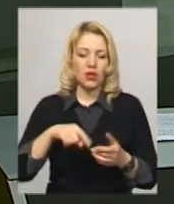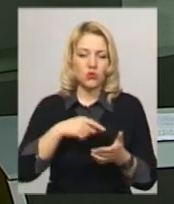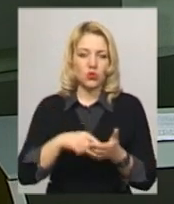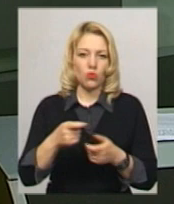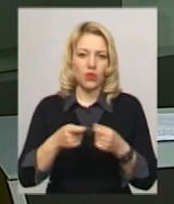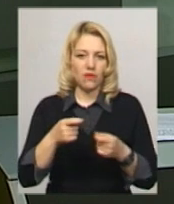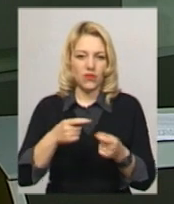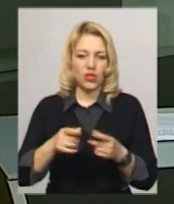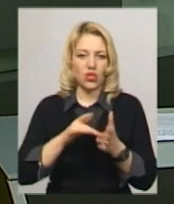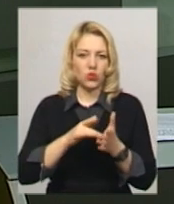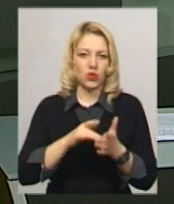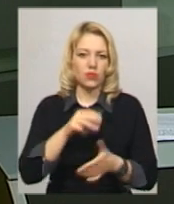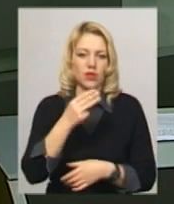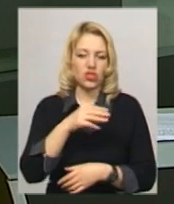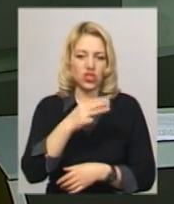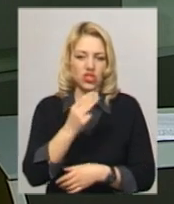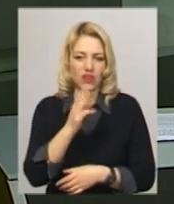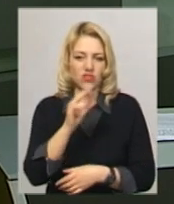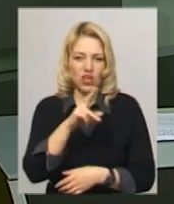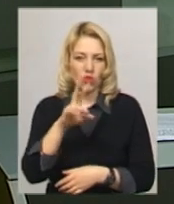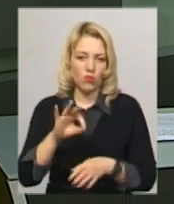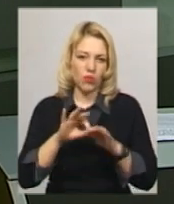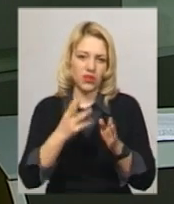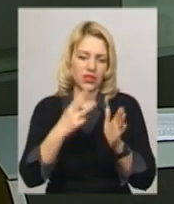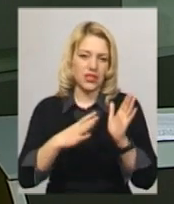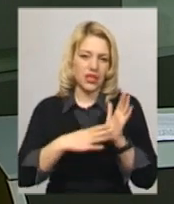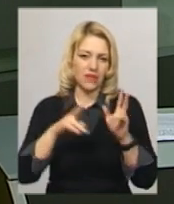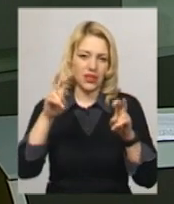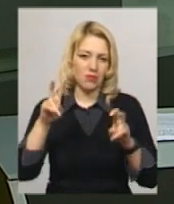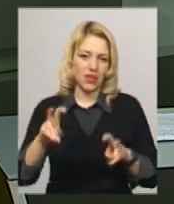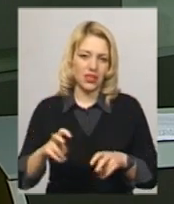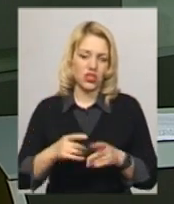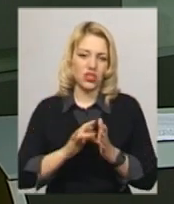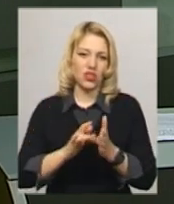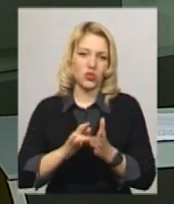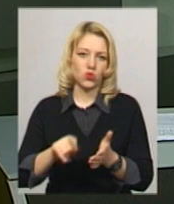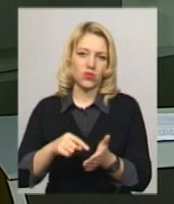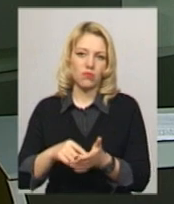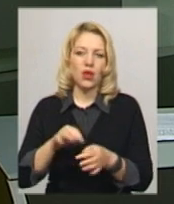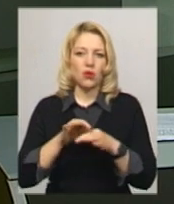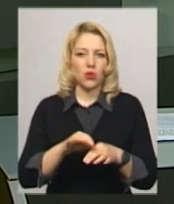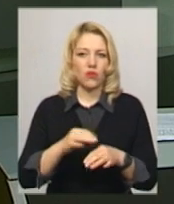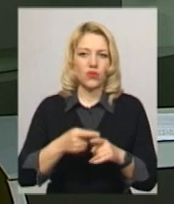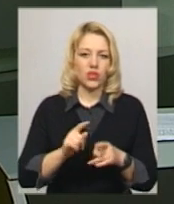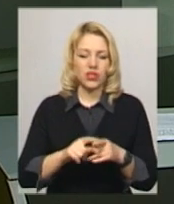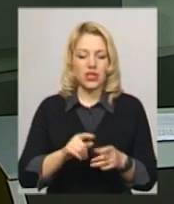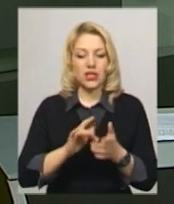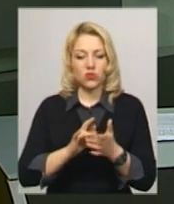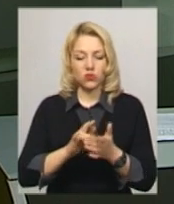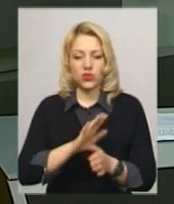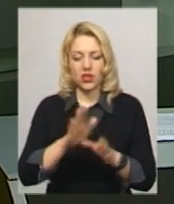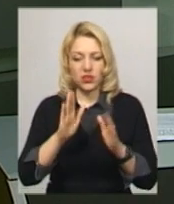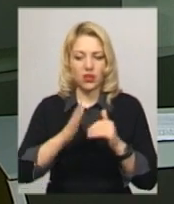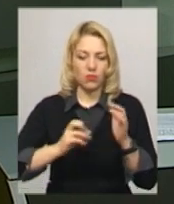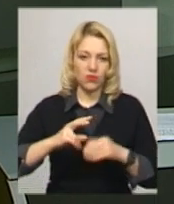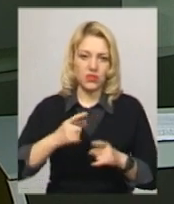культури та туризму Світлани Шевченко, провели 39 тематичних екскурсій містом. Вели екскурсії не тільки професійні екскурсоводи, але й учні шкіл